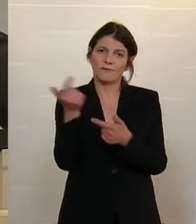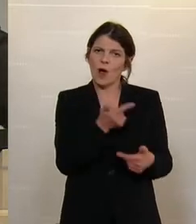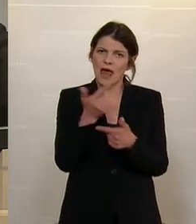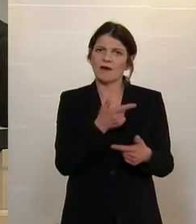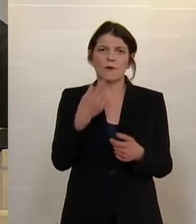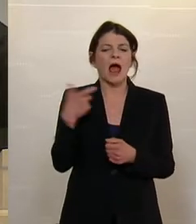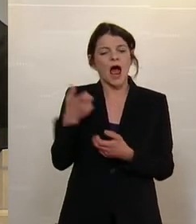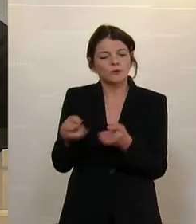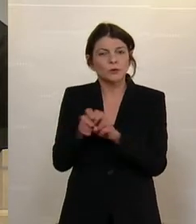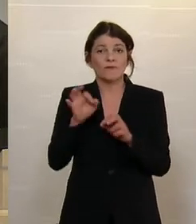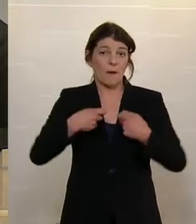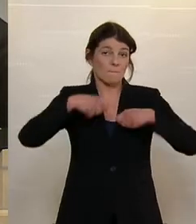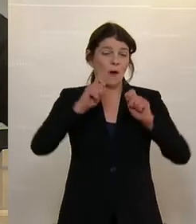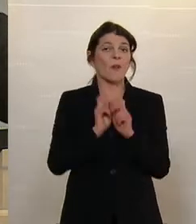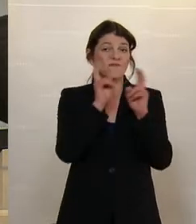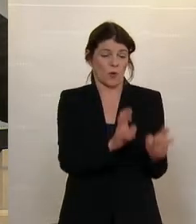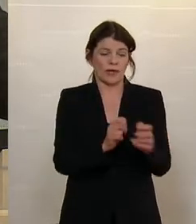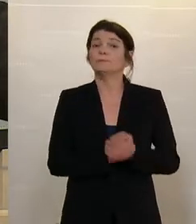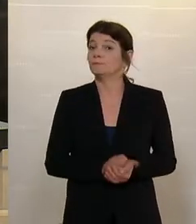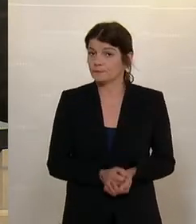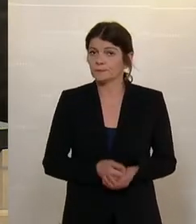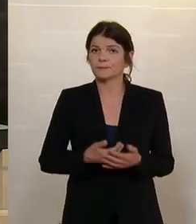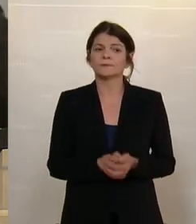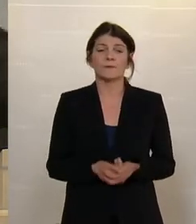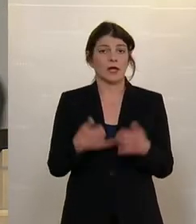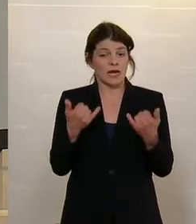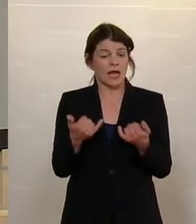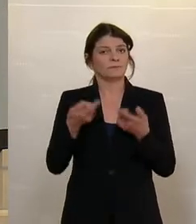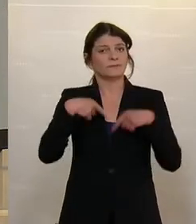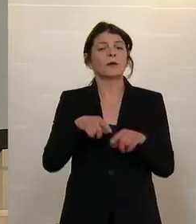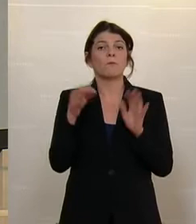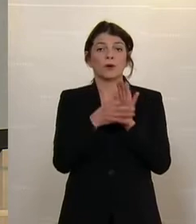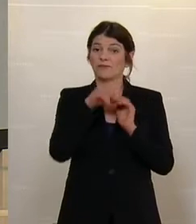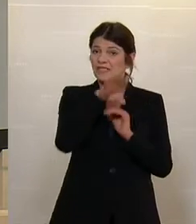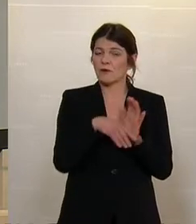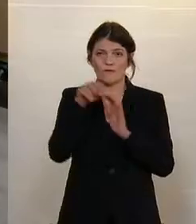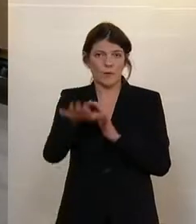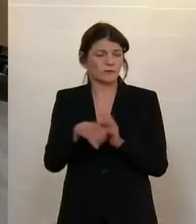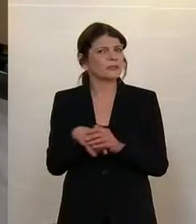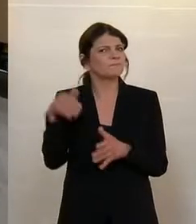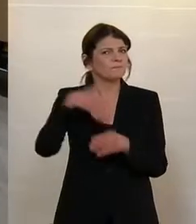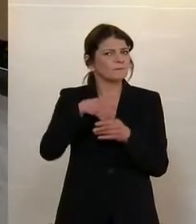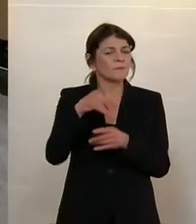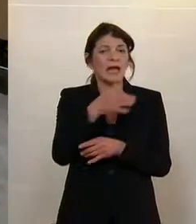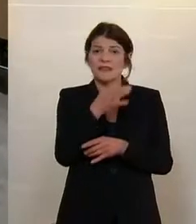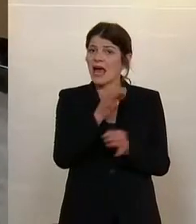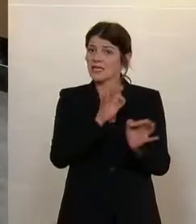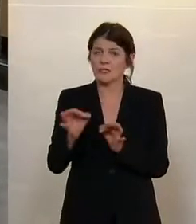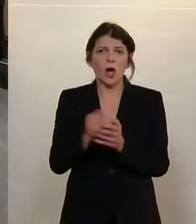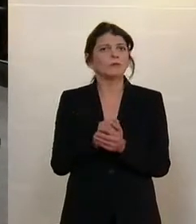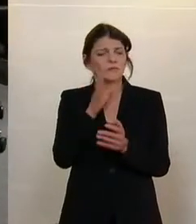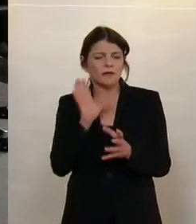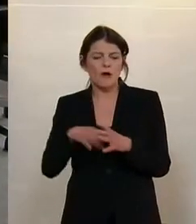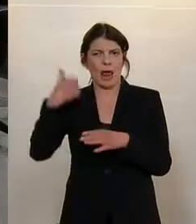des Ausschusses für Bauten und Wohnen. Wir kommen zu Punkt 14 und 15. Wir bleiben im Ausschuss für Bauten und